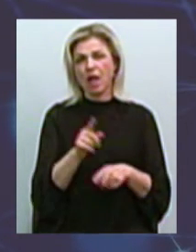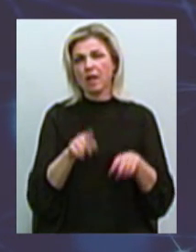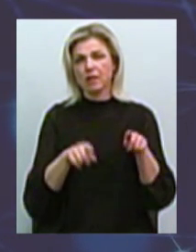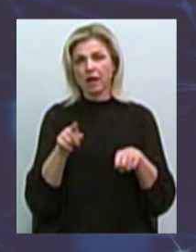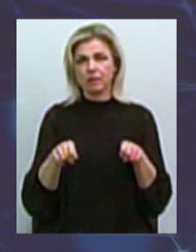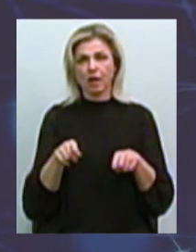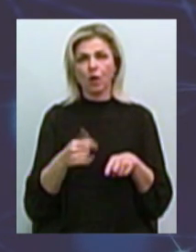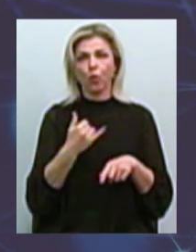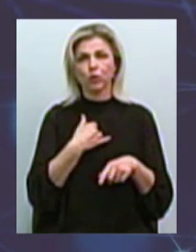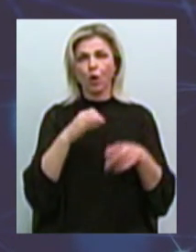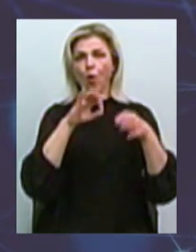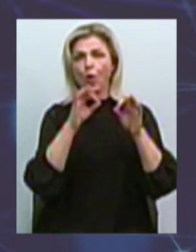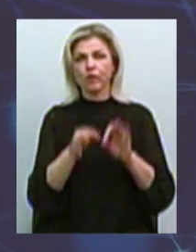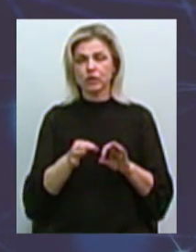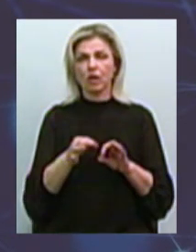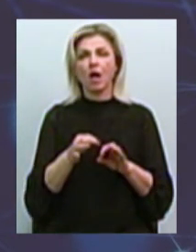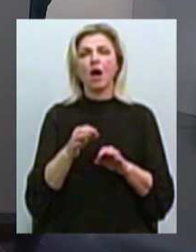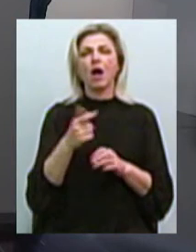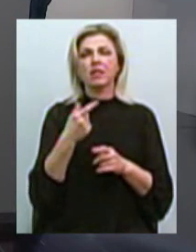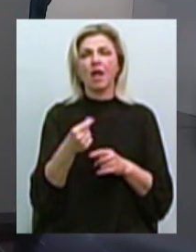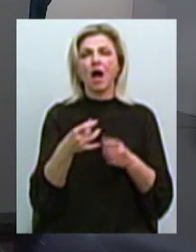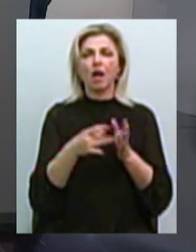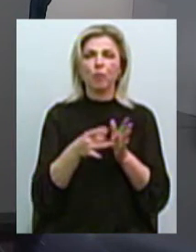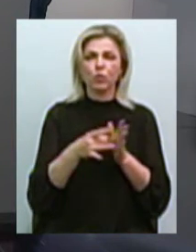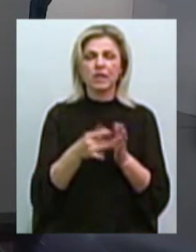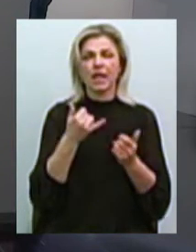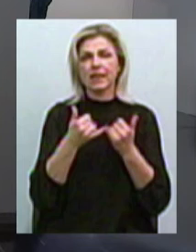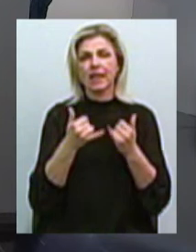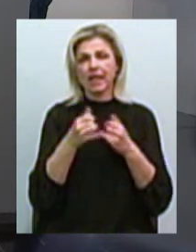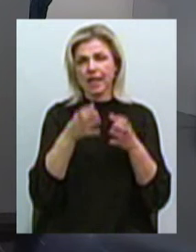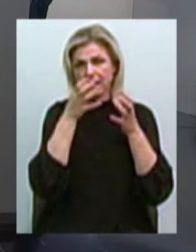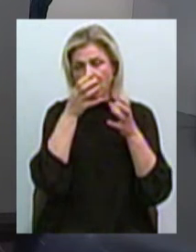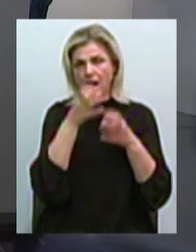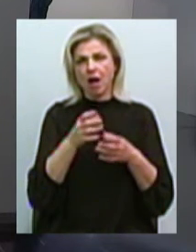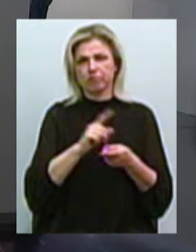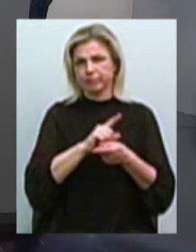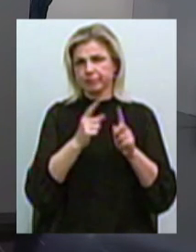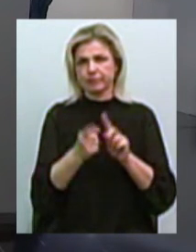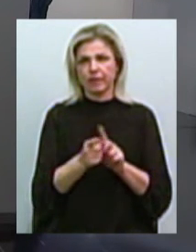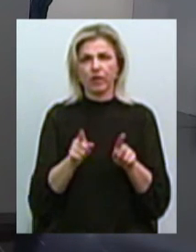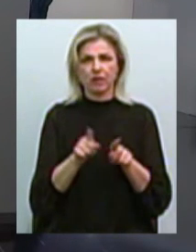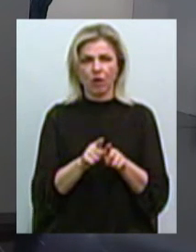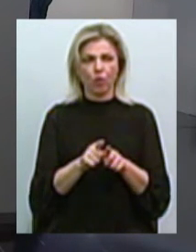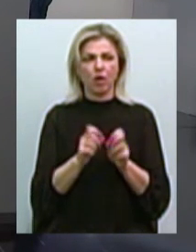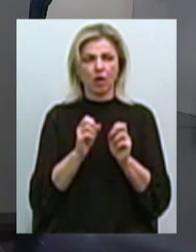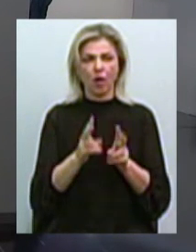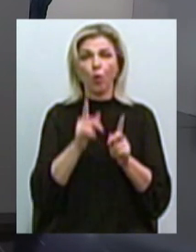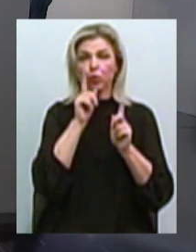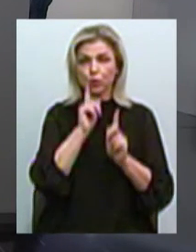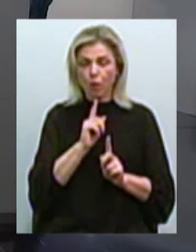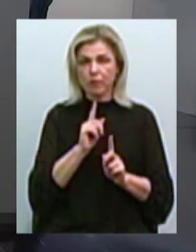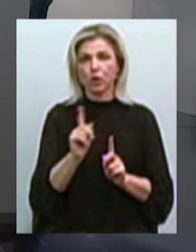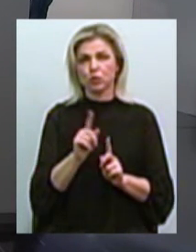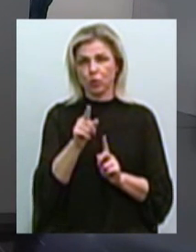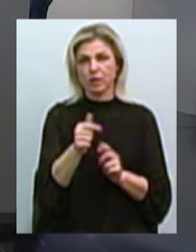овочні, овочні базарі, там, де арбузи, там, дыні, превращаються в якийсь там, в одній стороні, удобно, в